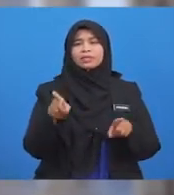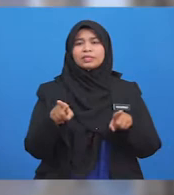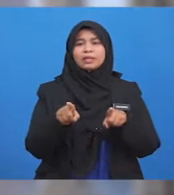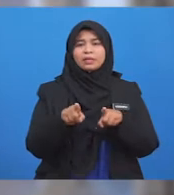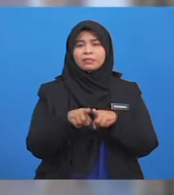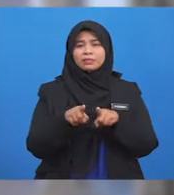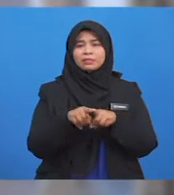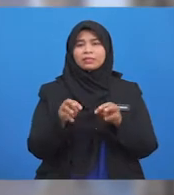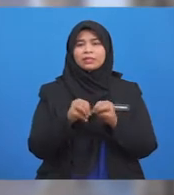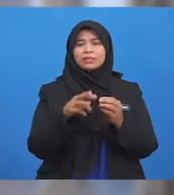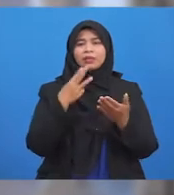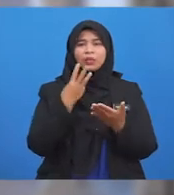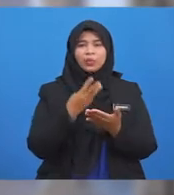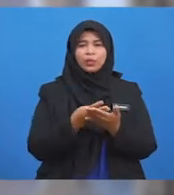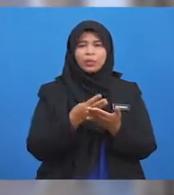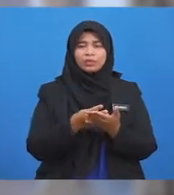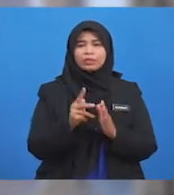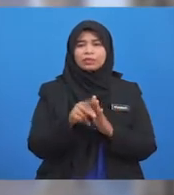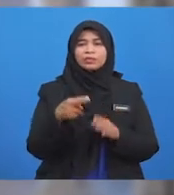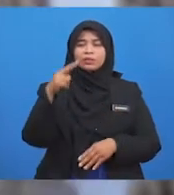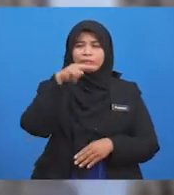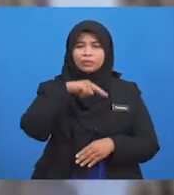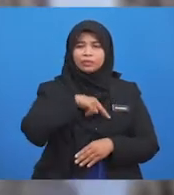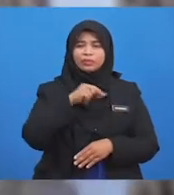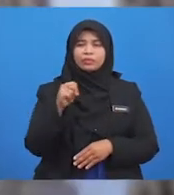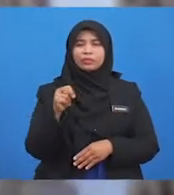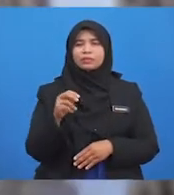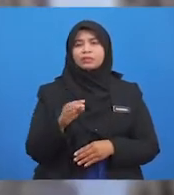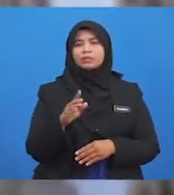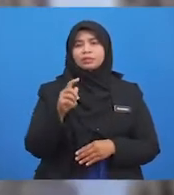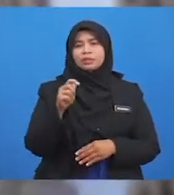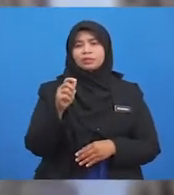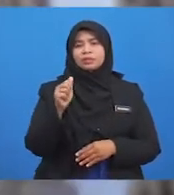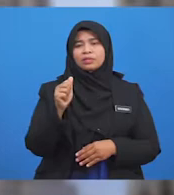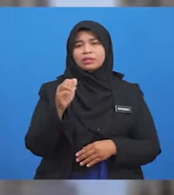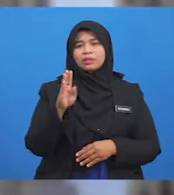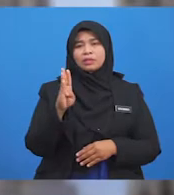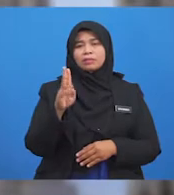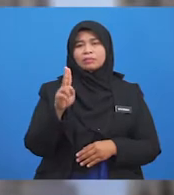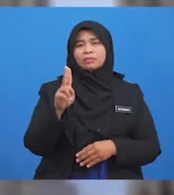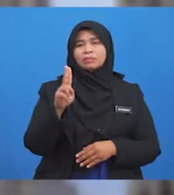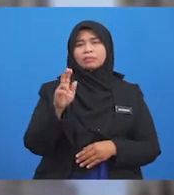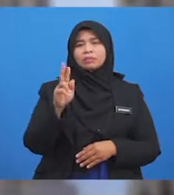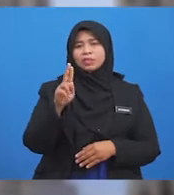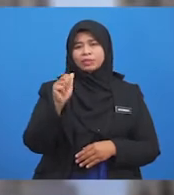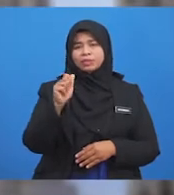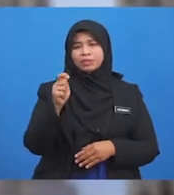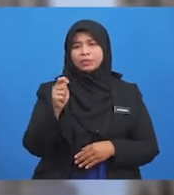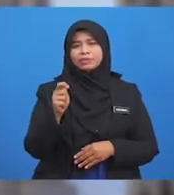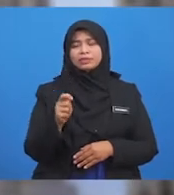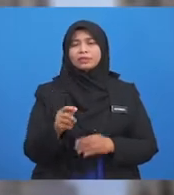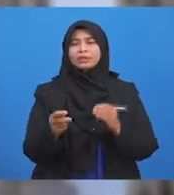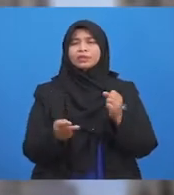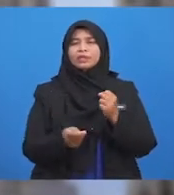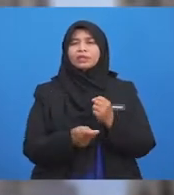Wadat Wang Iaitu Keuntungan Manakala Tabarruat Tabung Kaitkan Dengan Tabung